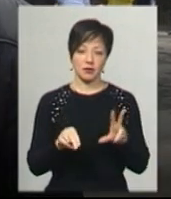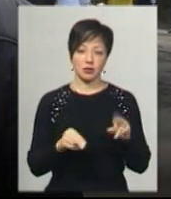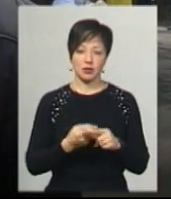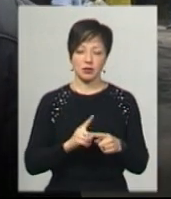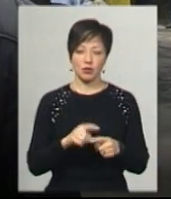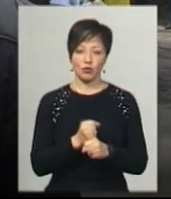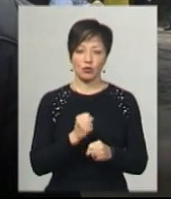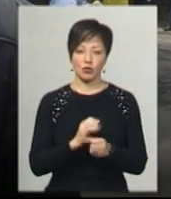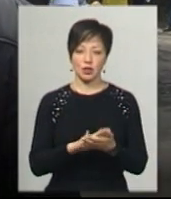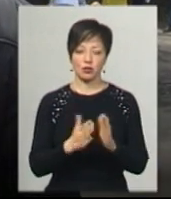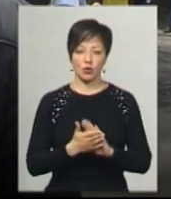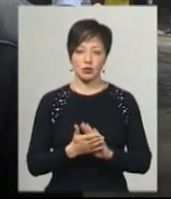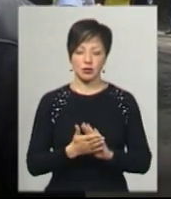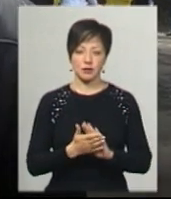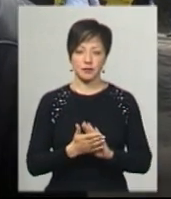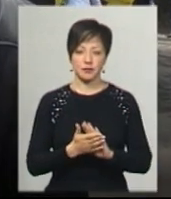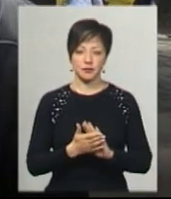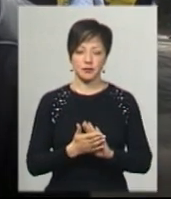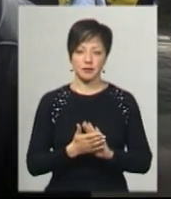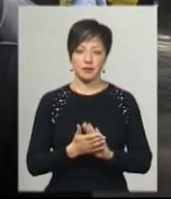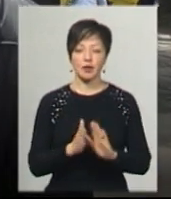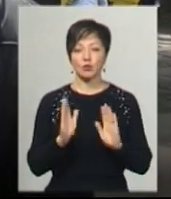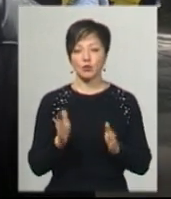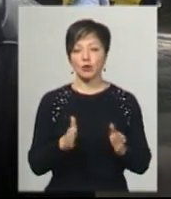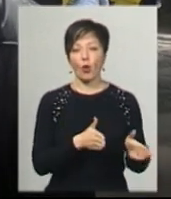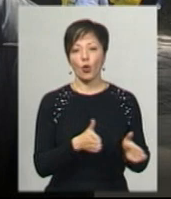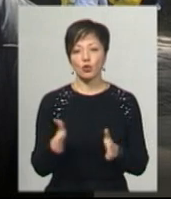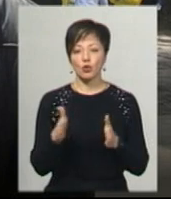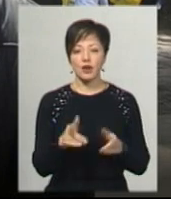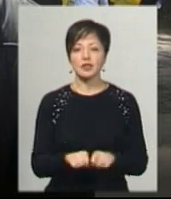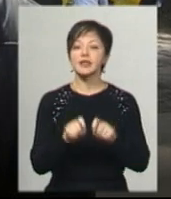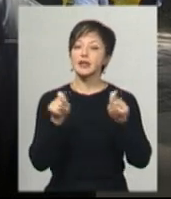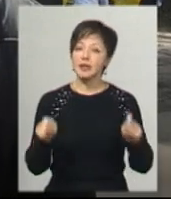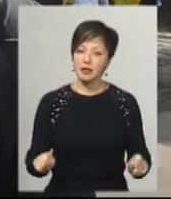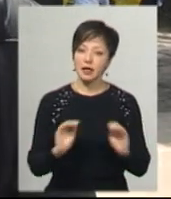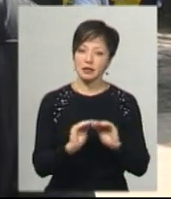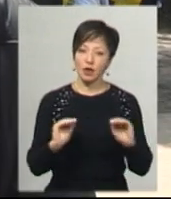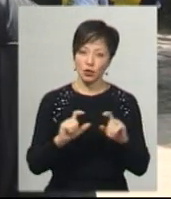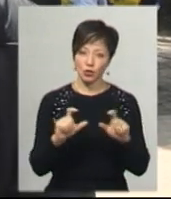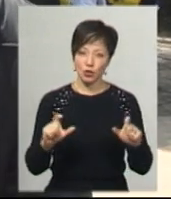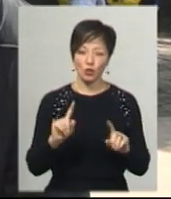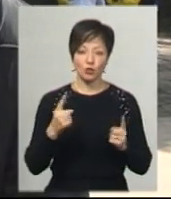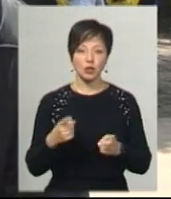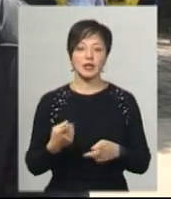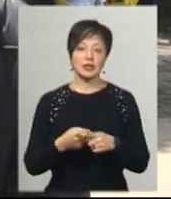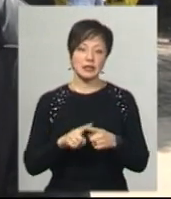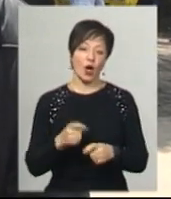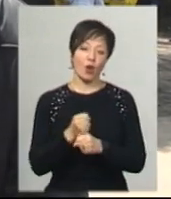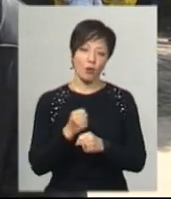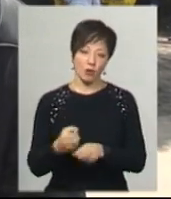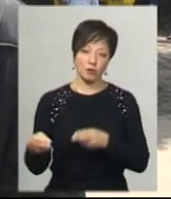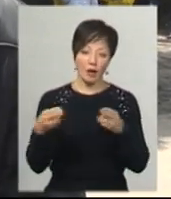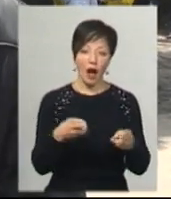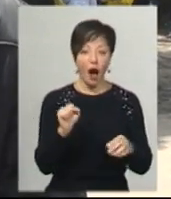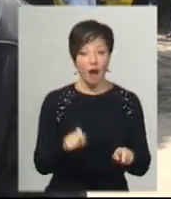робоча ситуація, робоча ситуація. Ми будемо готуватися до відкриття садочка. Тому що приїзд – це робоча, а